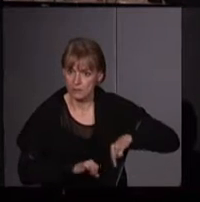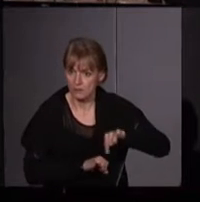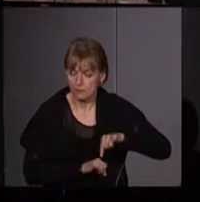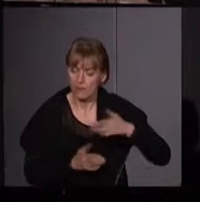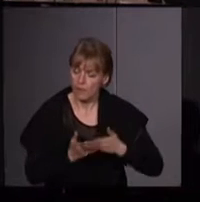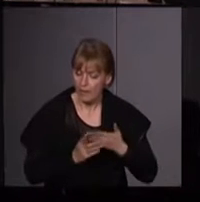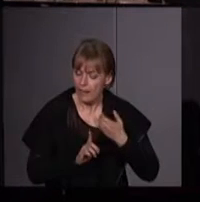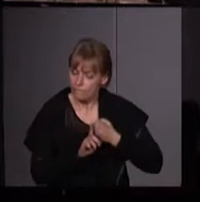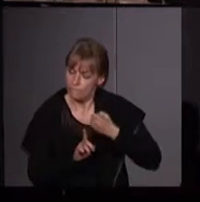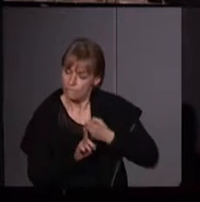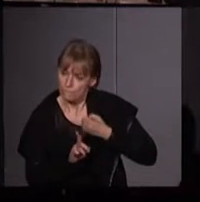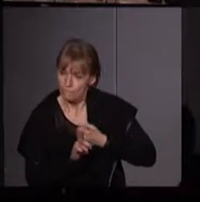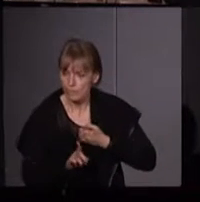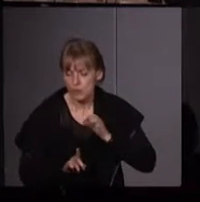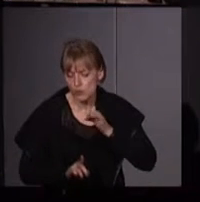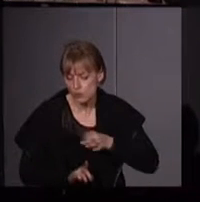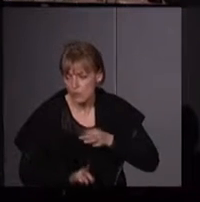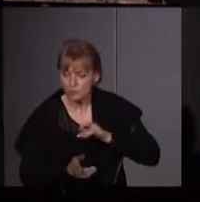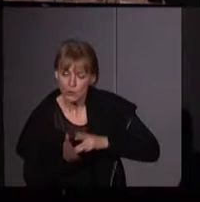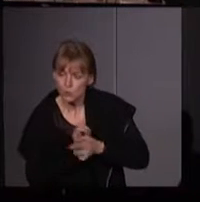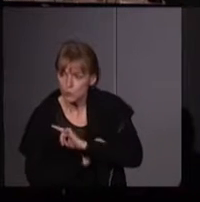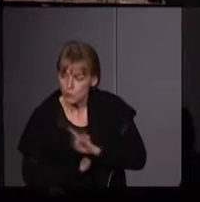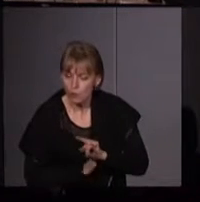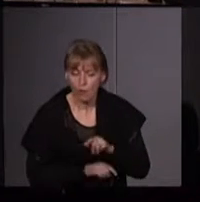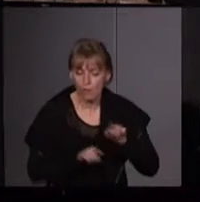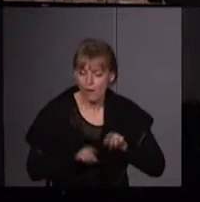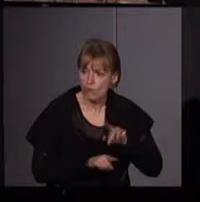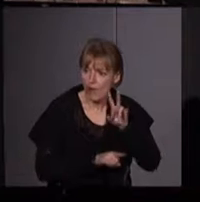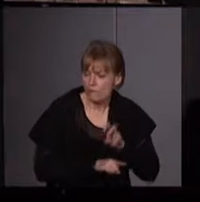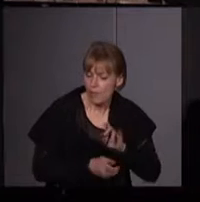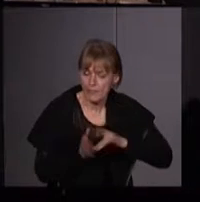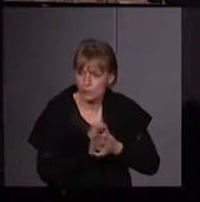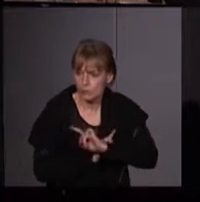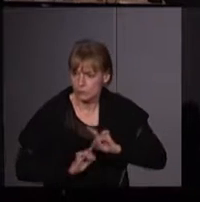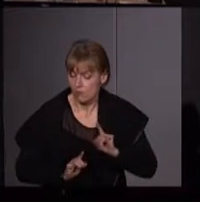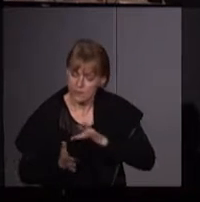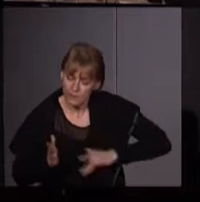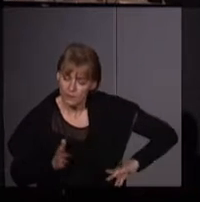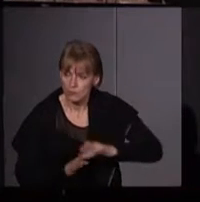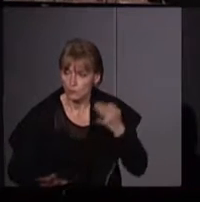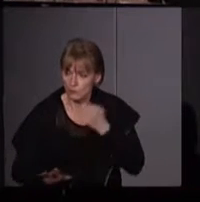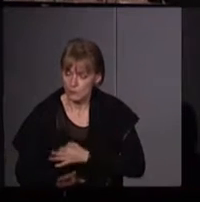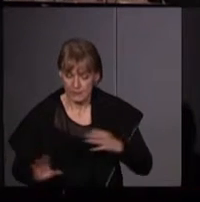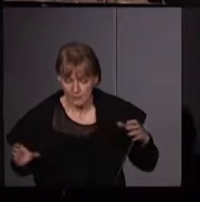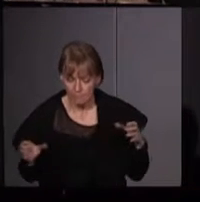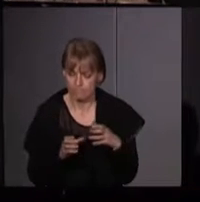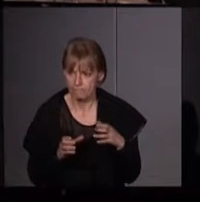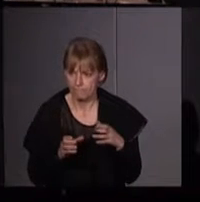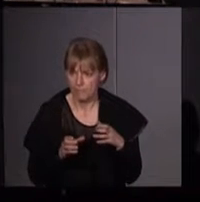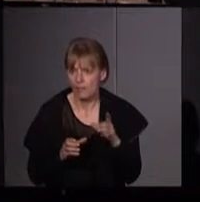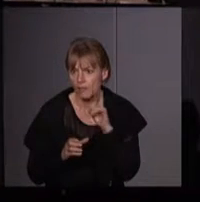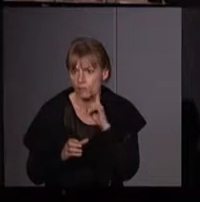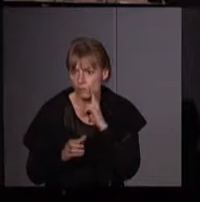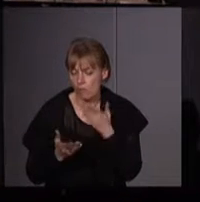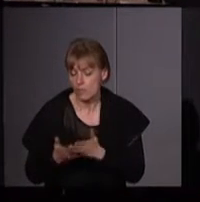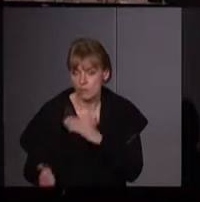étaient féministes, mais pas toutes. Certaines étaient écologistes, mais pas toutes. Et toutes disent que ce qui les rassemblait, c'était qu'elles